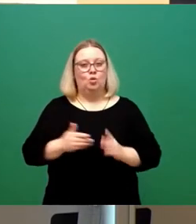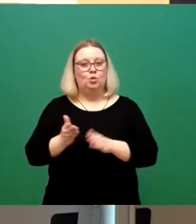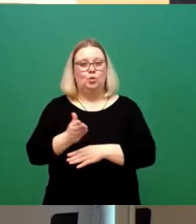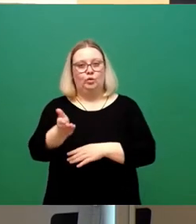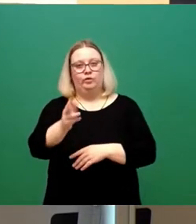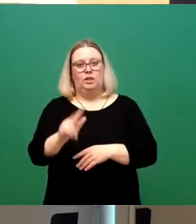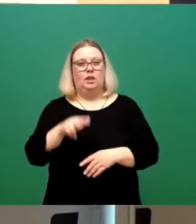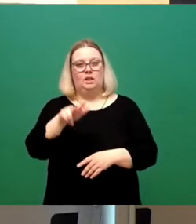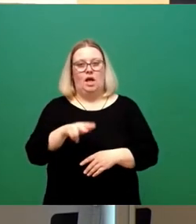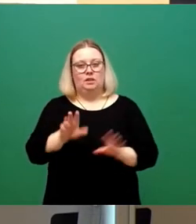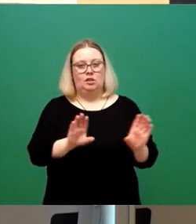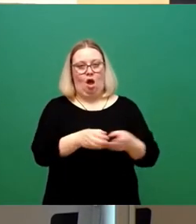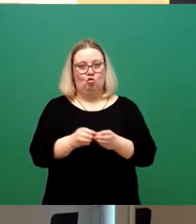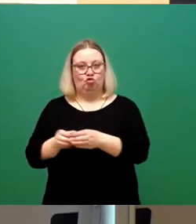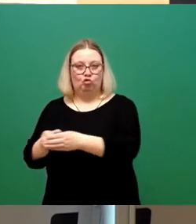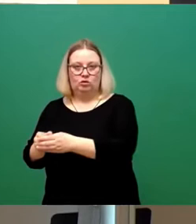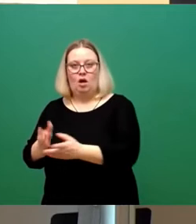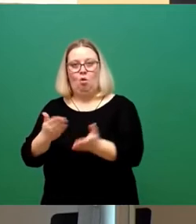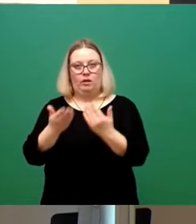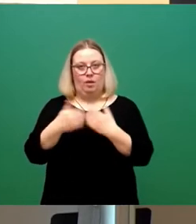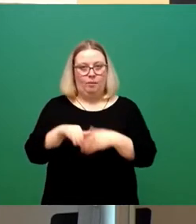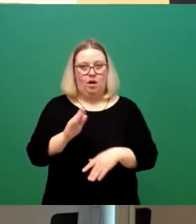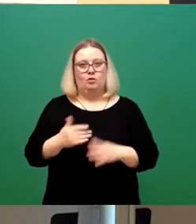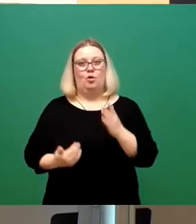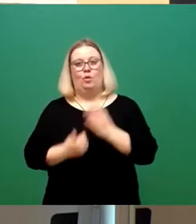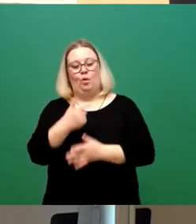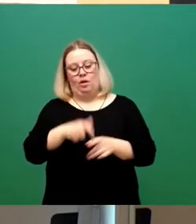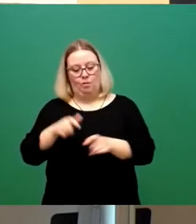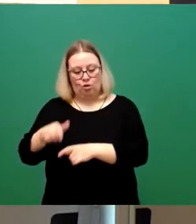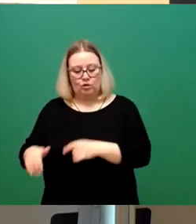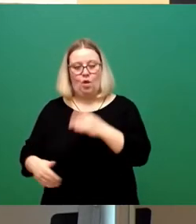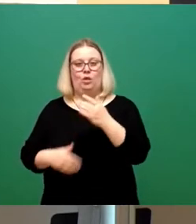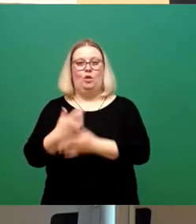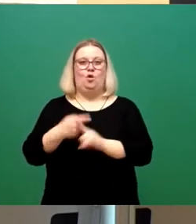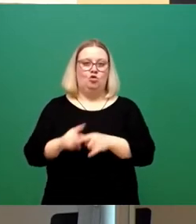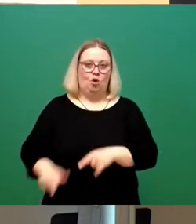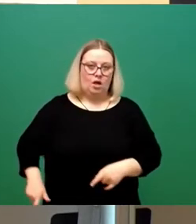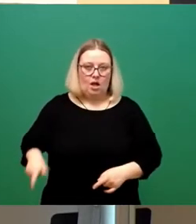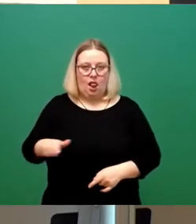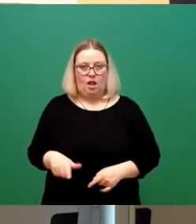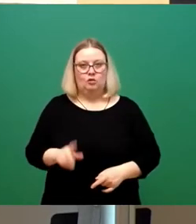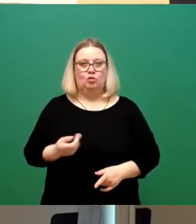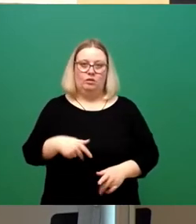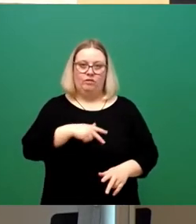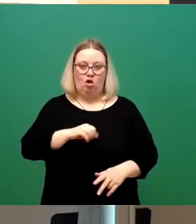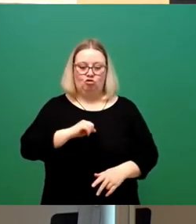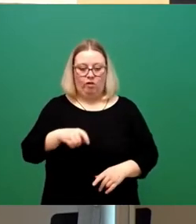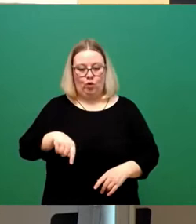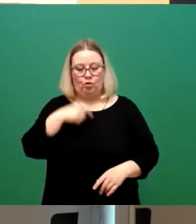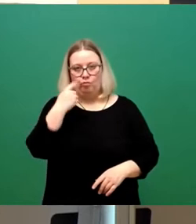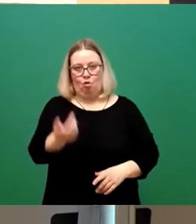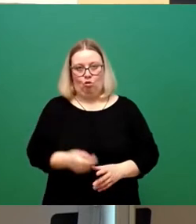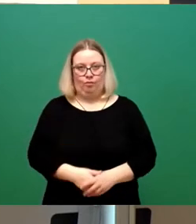Ausschüsse geben, auch einer mehr. Noch mehr neue Posten, noch mehr Steuerwollt und das alles ganz schnell mal so übers Knie gebrochen.